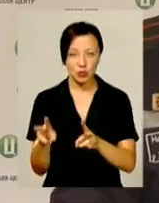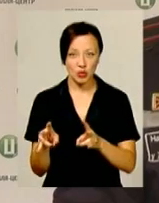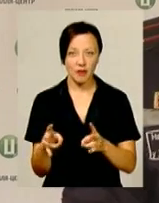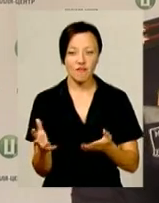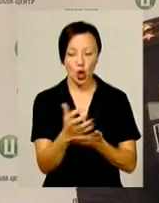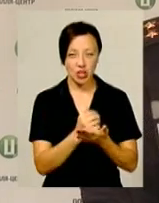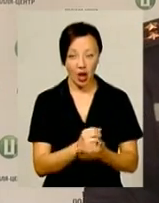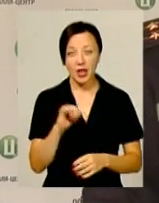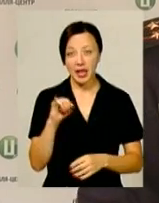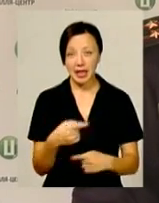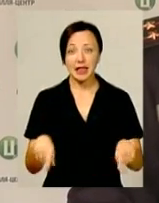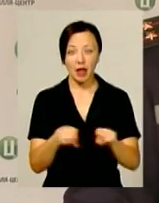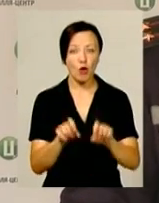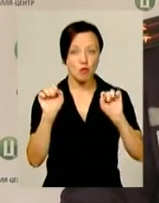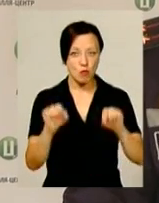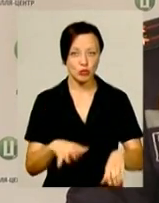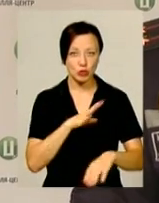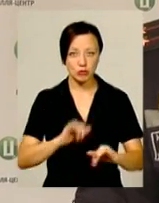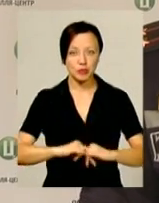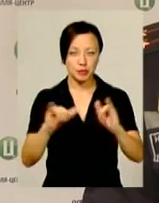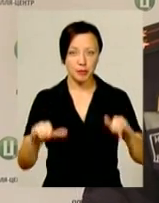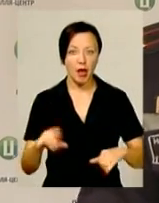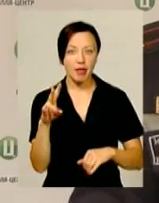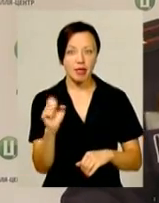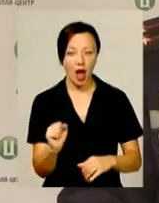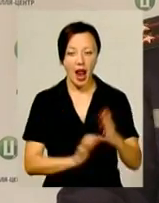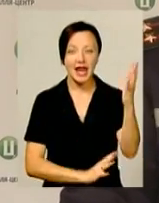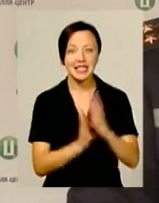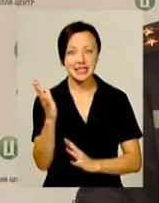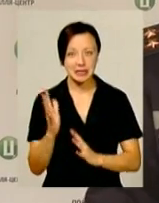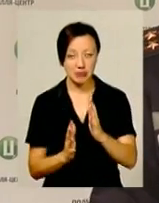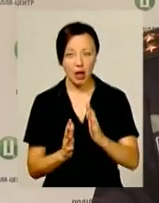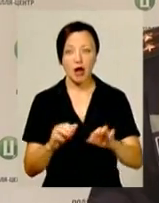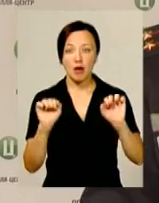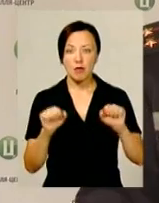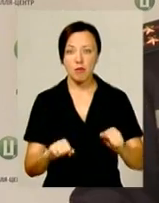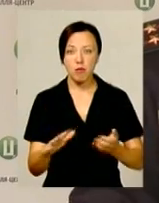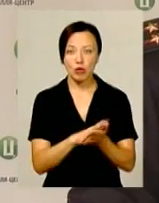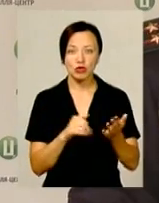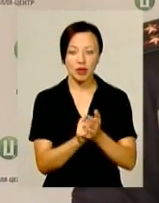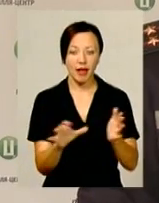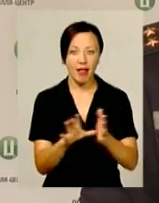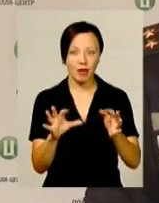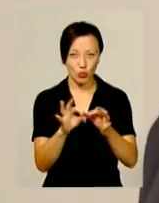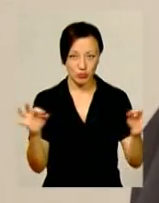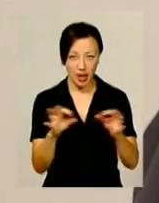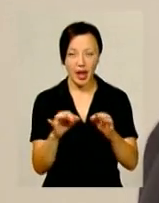врожаю. Також може перейти на лісові масиви, пошкодити лінії електропередач, а також бували